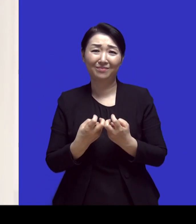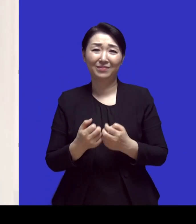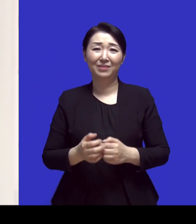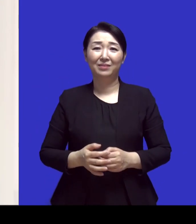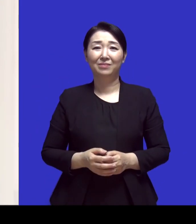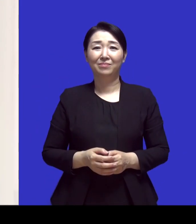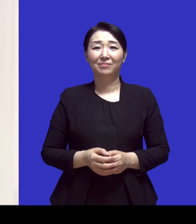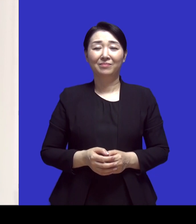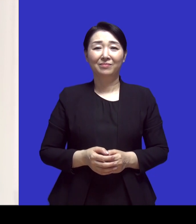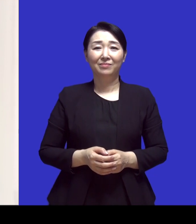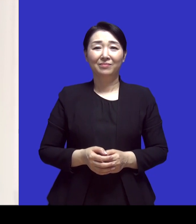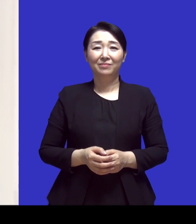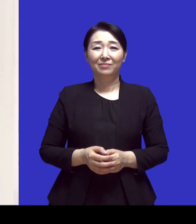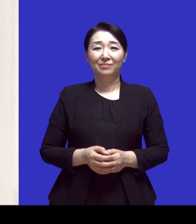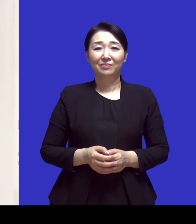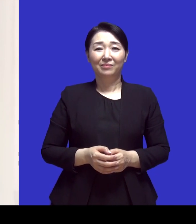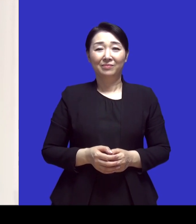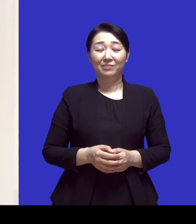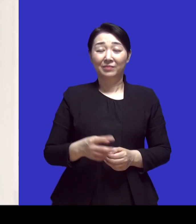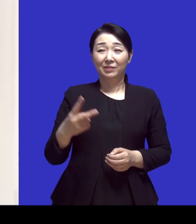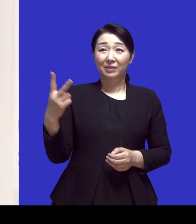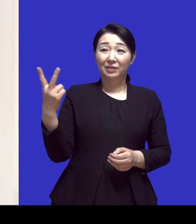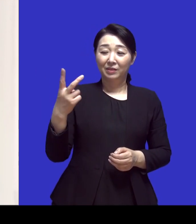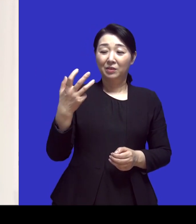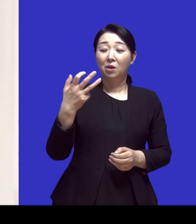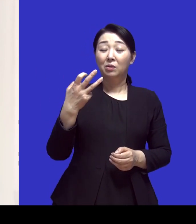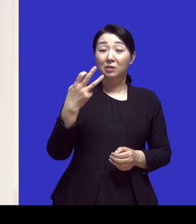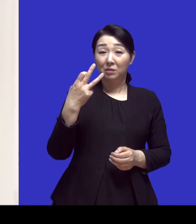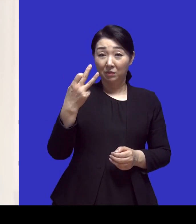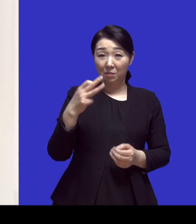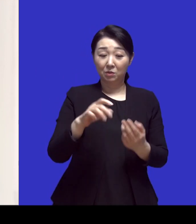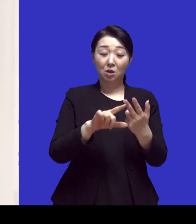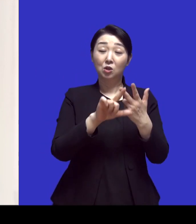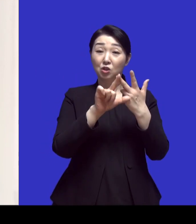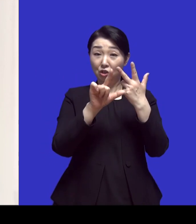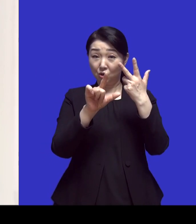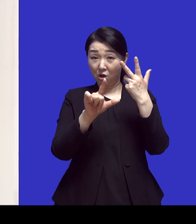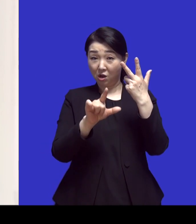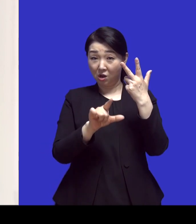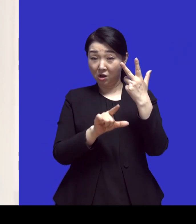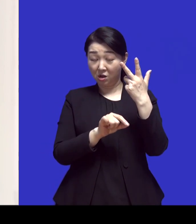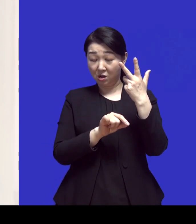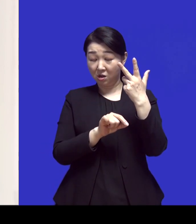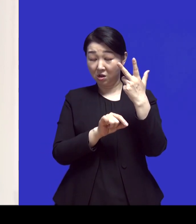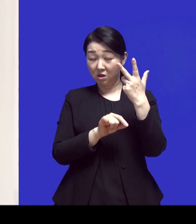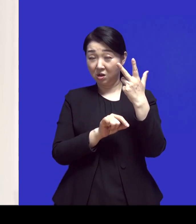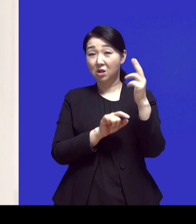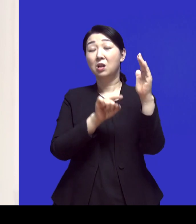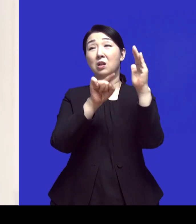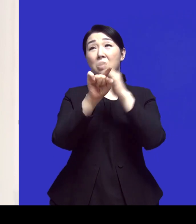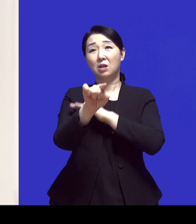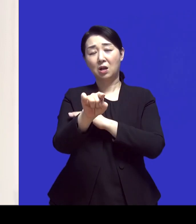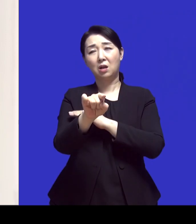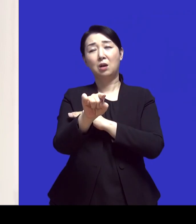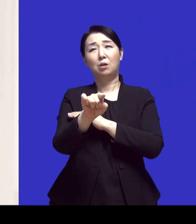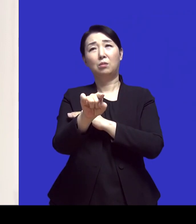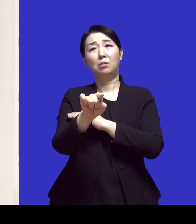이제 제가 2013년 7월에 갔고 2014년 가을이었는데